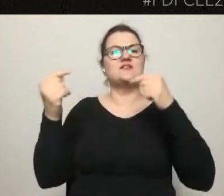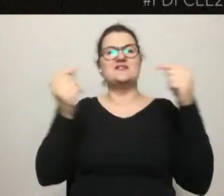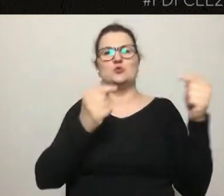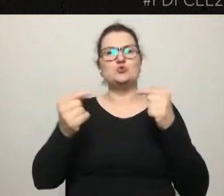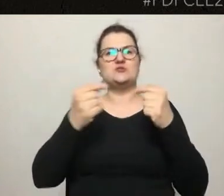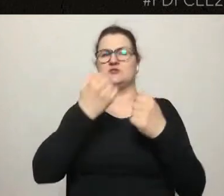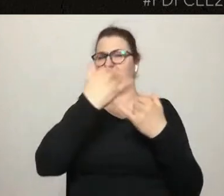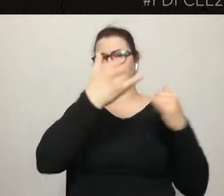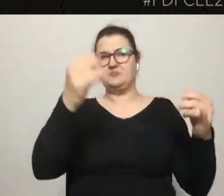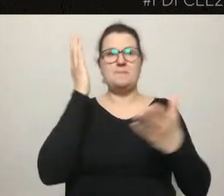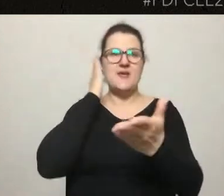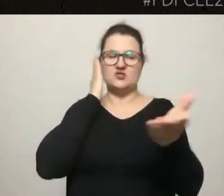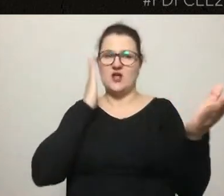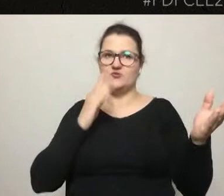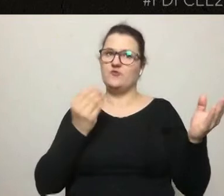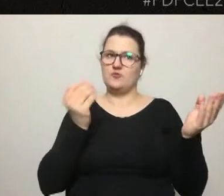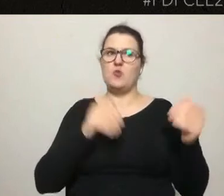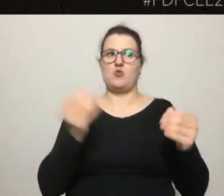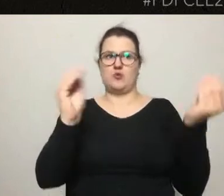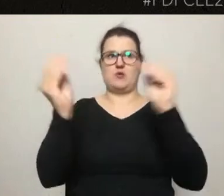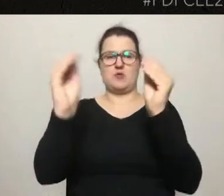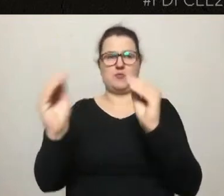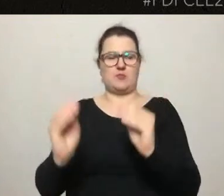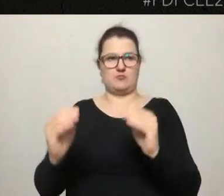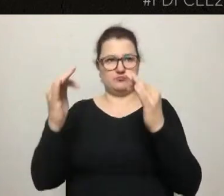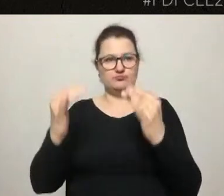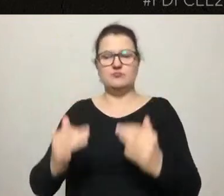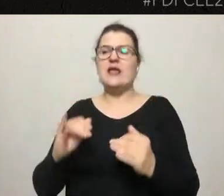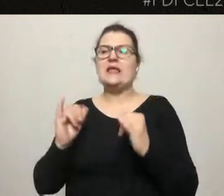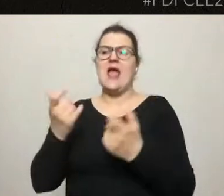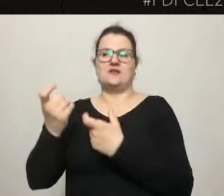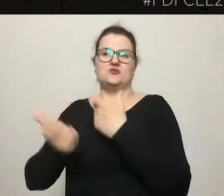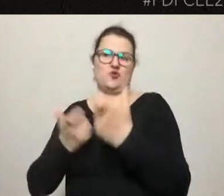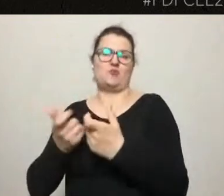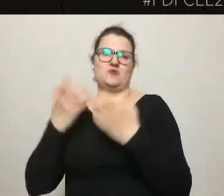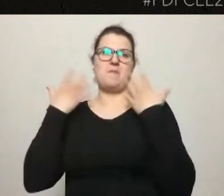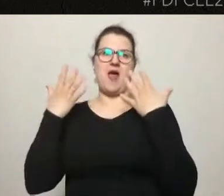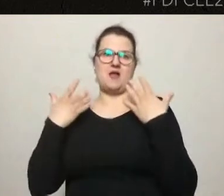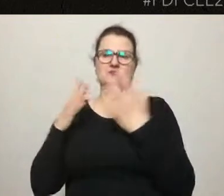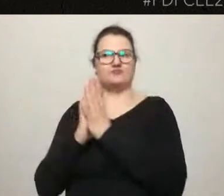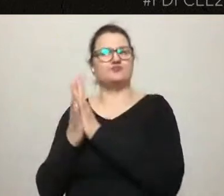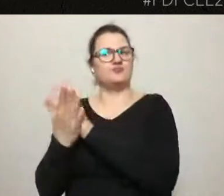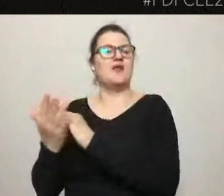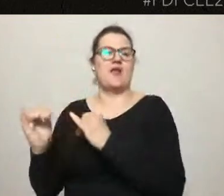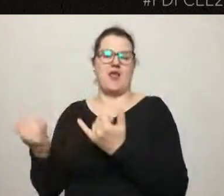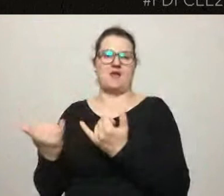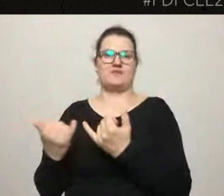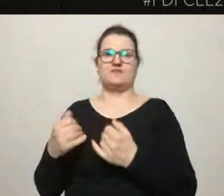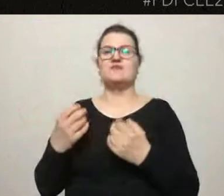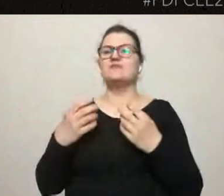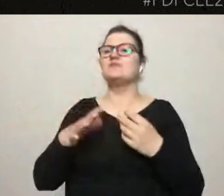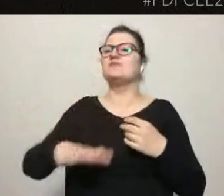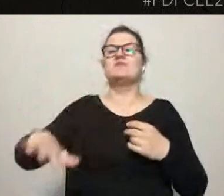jak zagospodarować ten park. Jest to dosyć ważna przestrzeń dla mieszkańców. To już zbliżamy się do końca tego procesu.